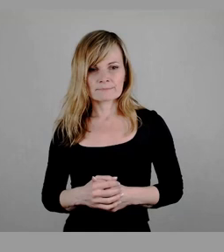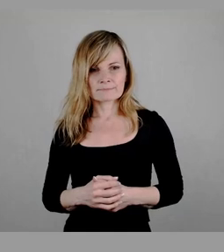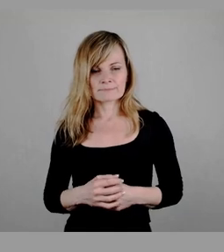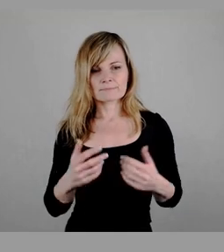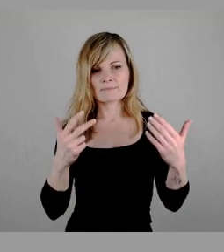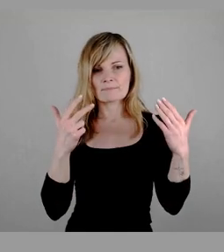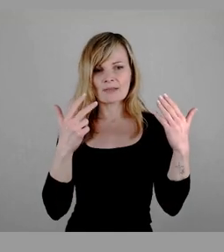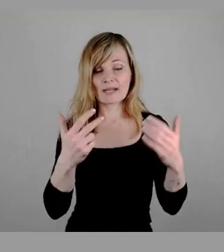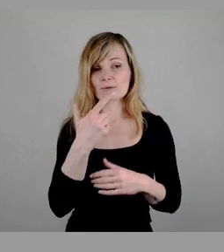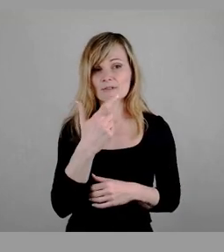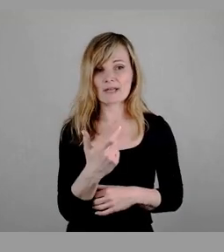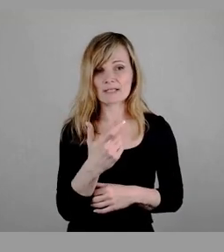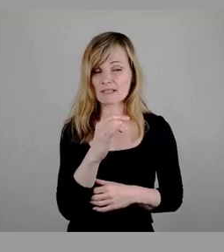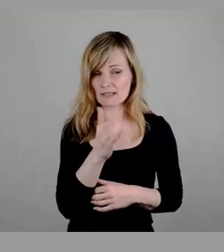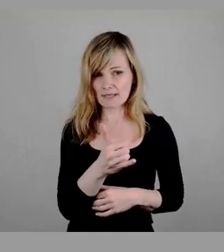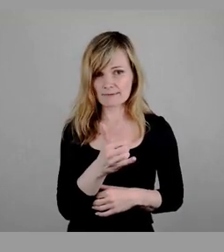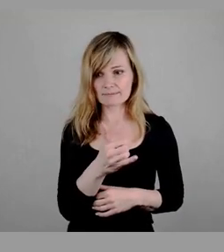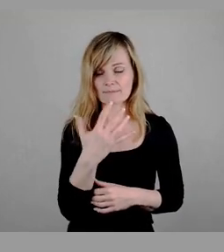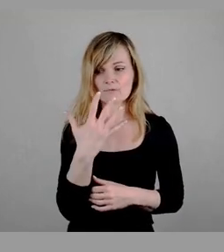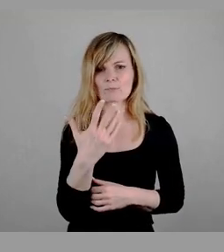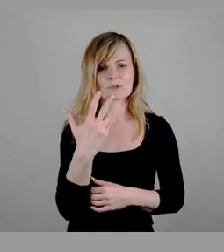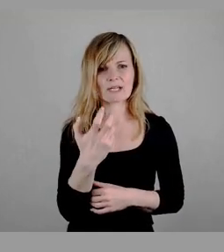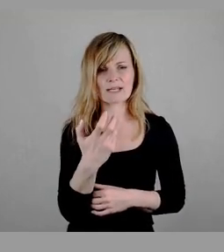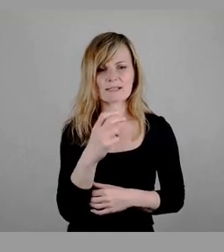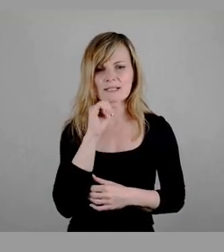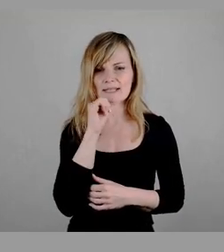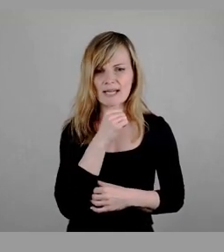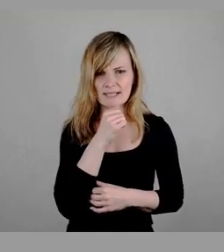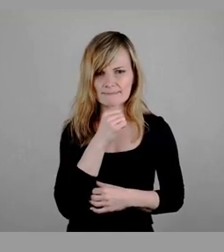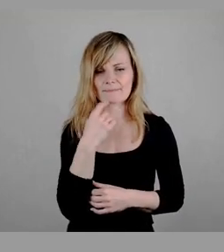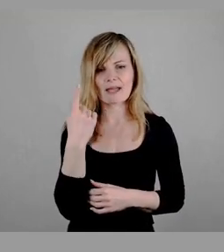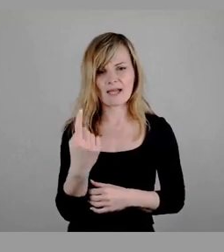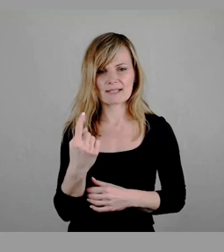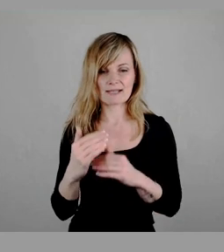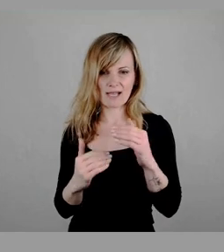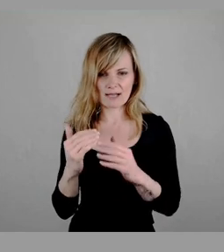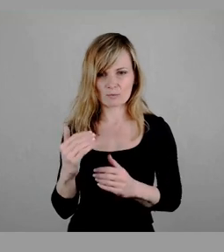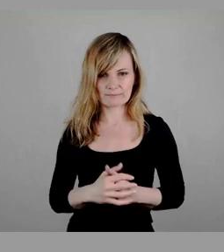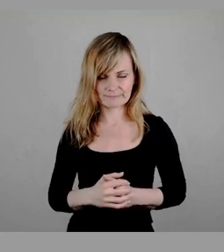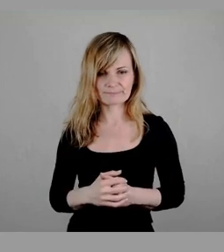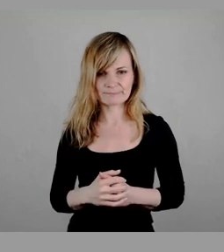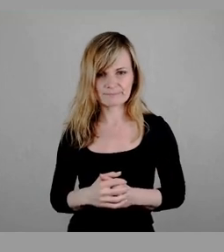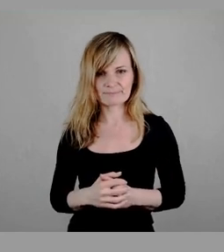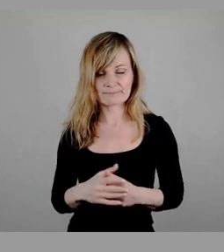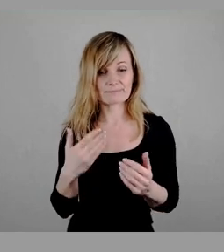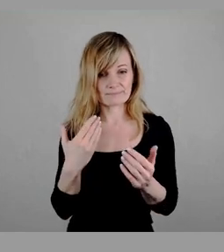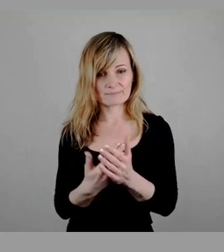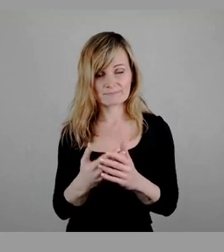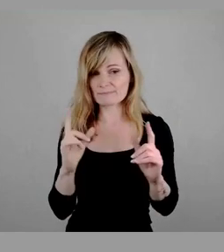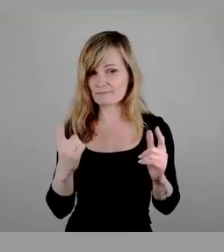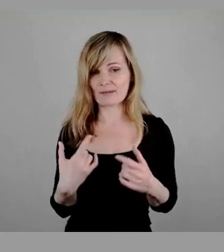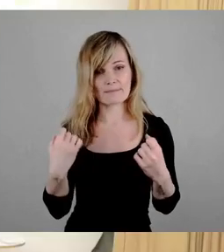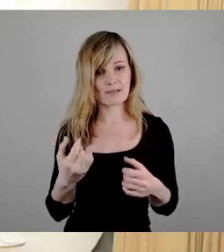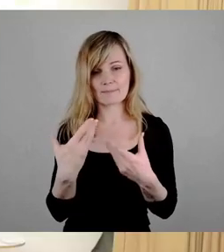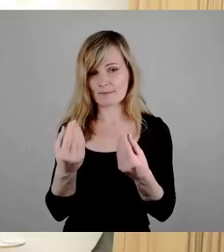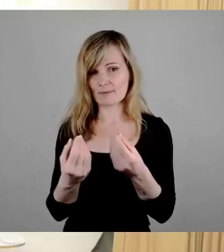28 ja, stimmen. 35 nein, stimmen. Eine Enthaltung. Damit hat er keine Mehrheit gefunden.